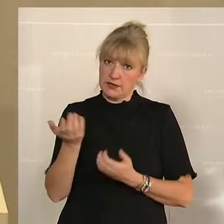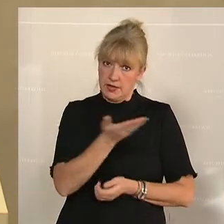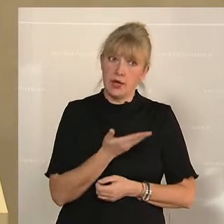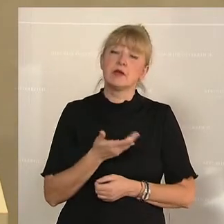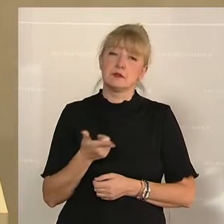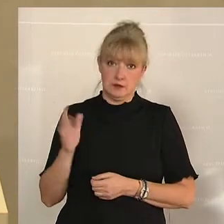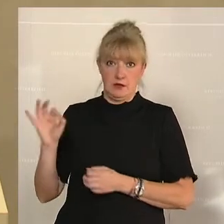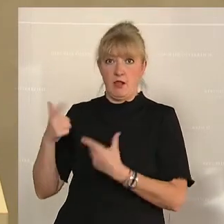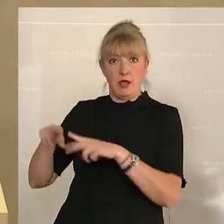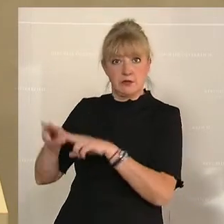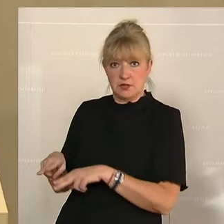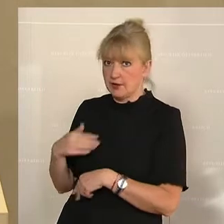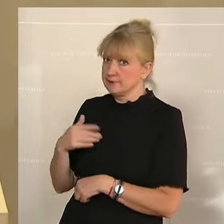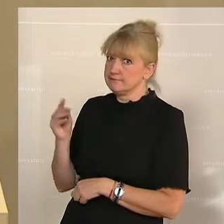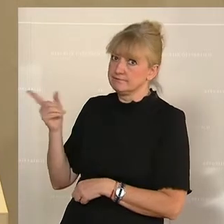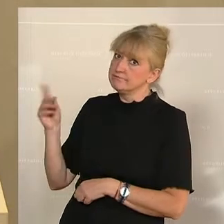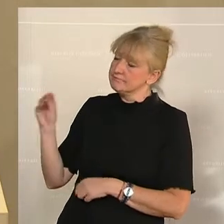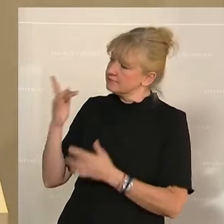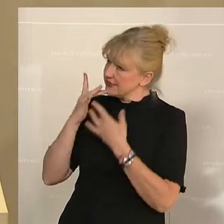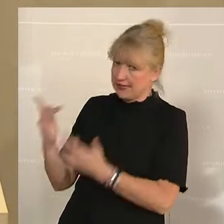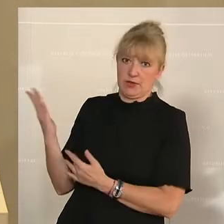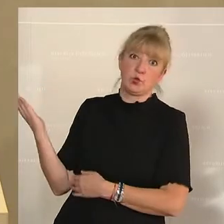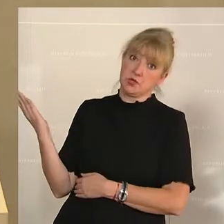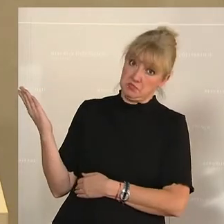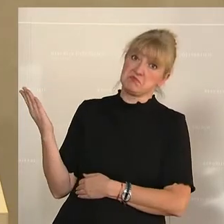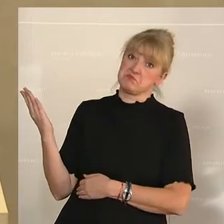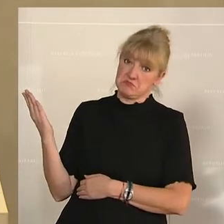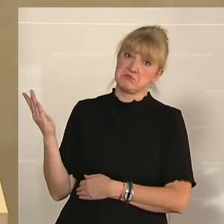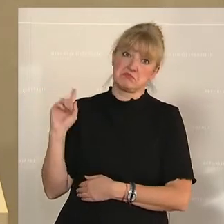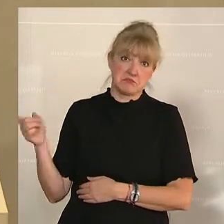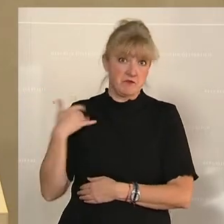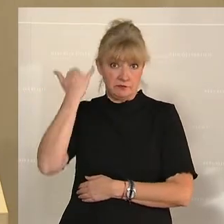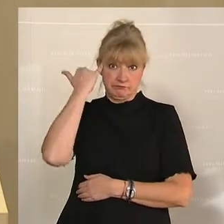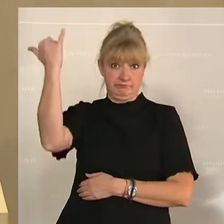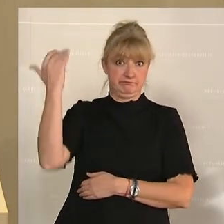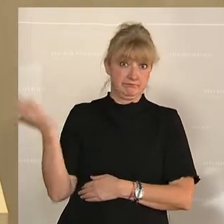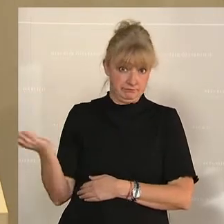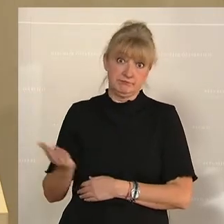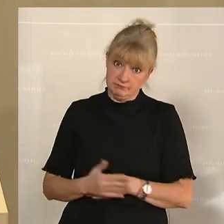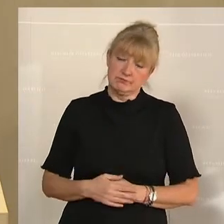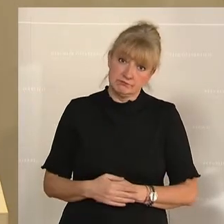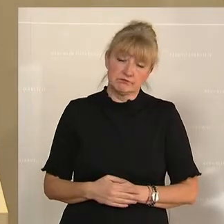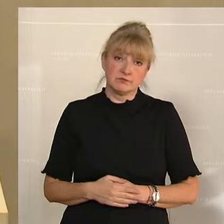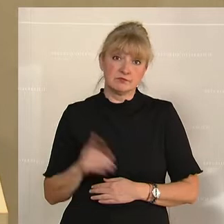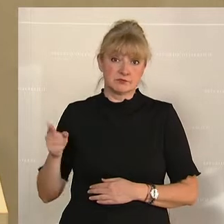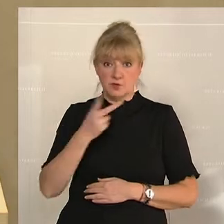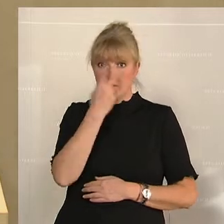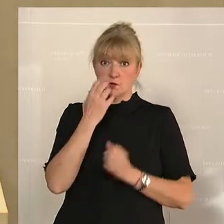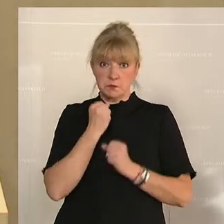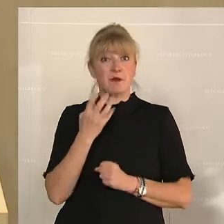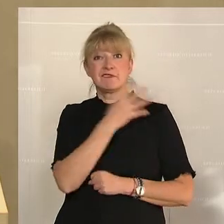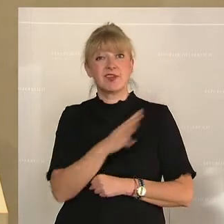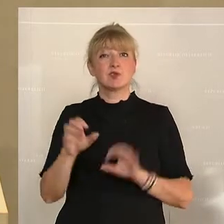Landesrat recht herzlich zu gratulieren, dass er das initiiert hat. Immerhin haben dieses Volksbegehren